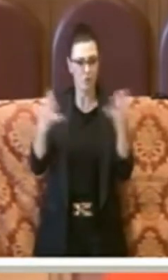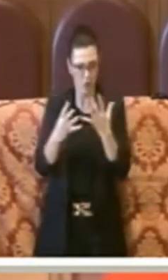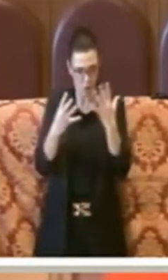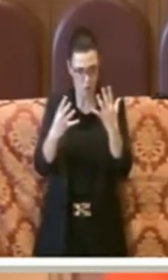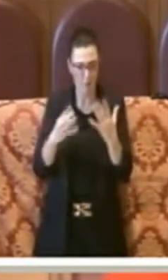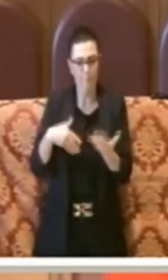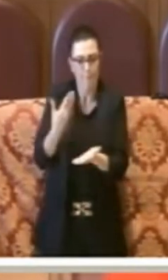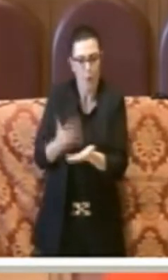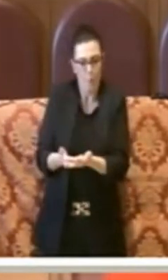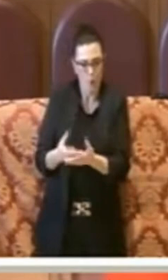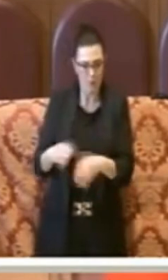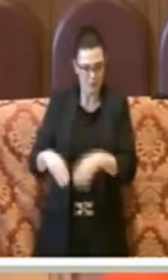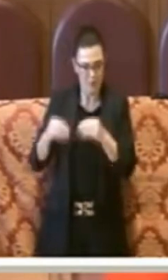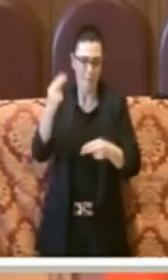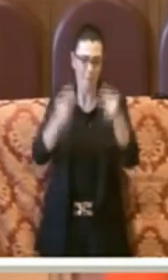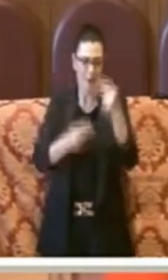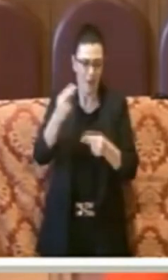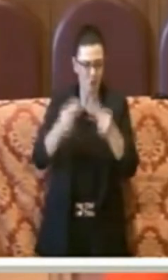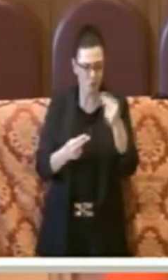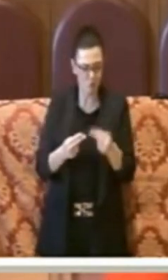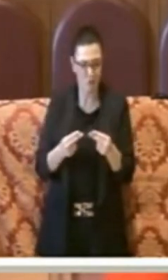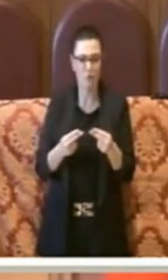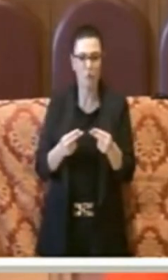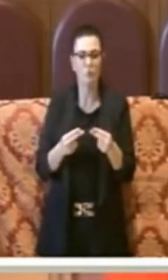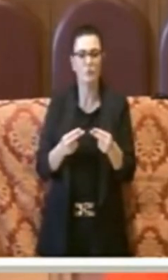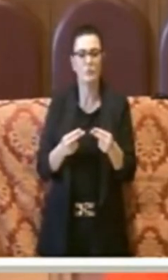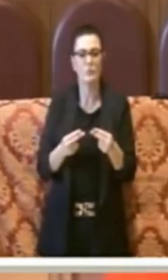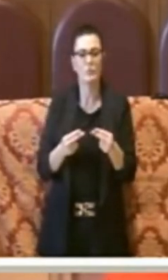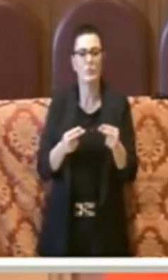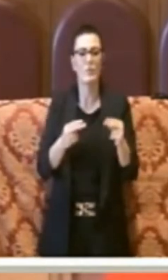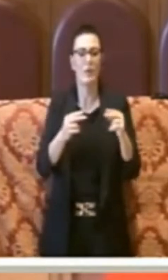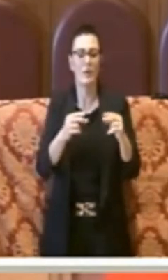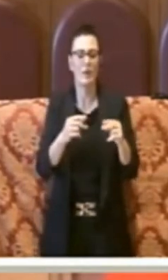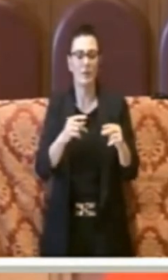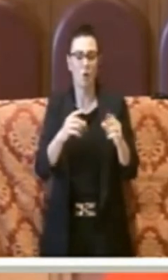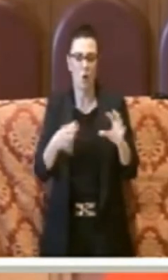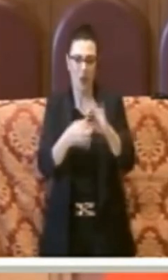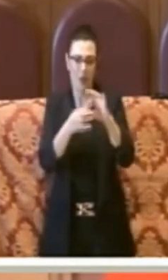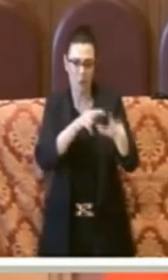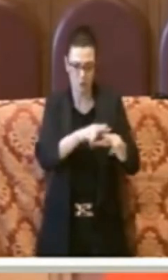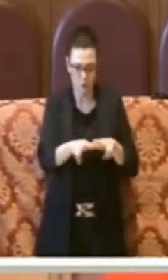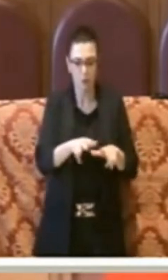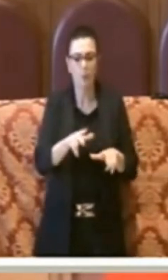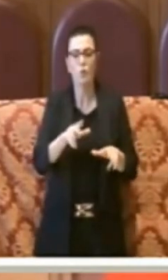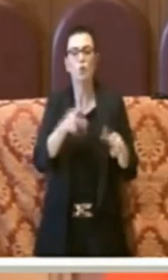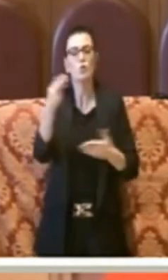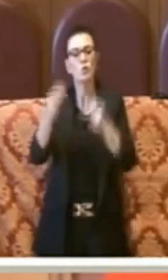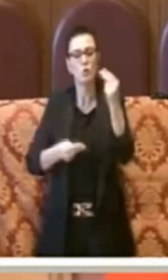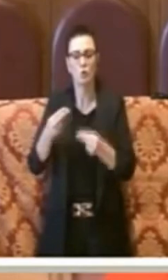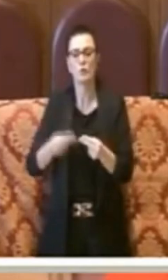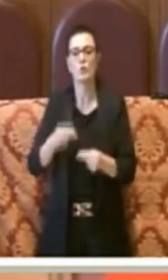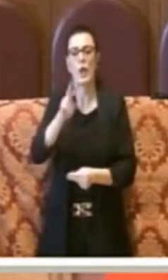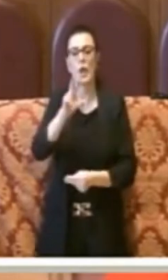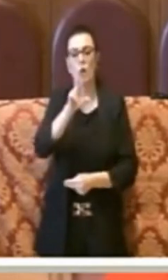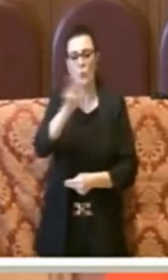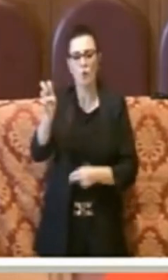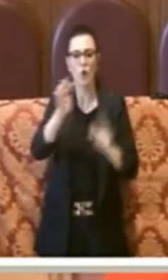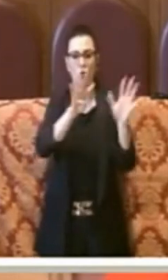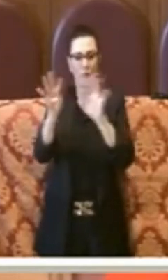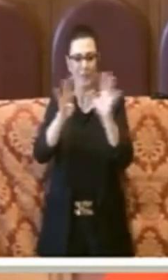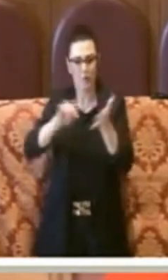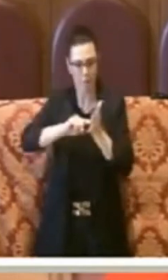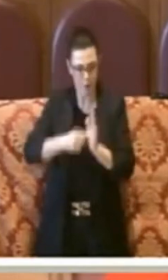finanziamento complessivo di partimenti, riferimento e municipi, era di 399 milioni. E nel 2020